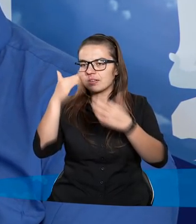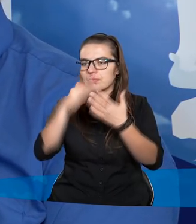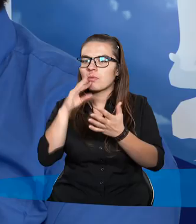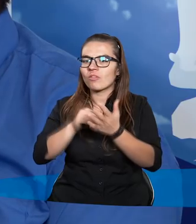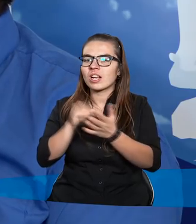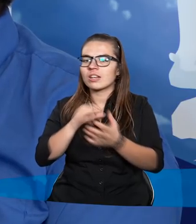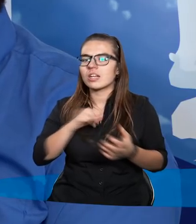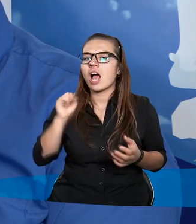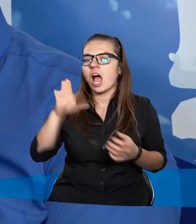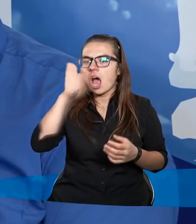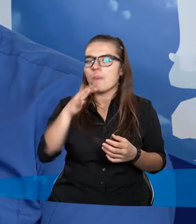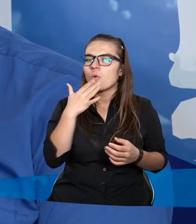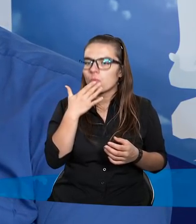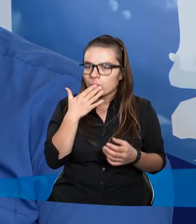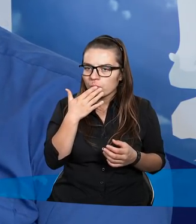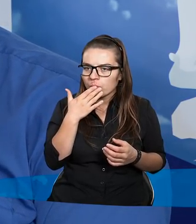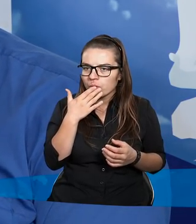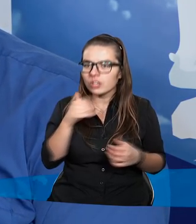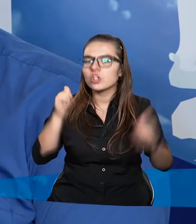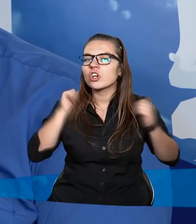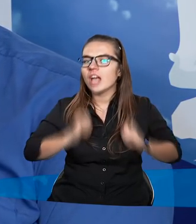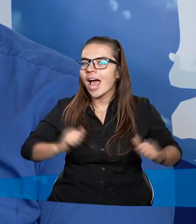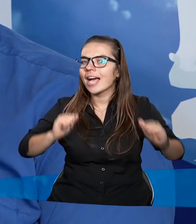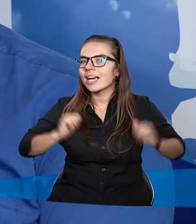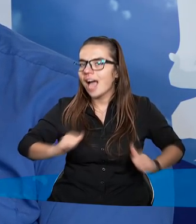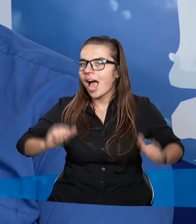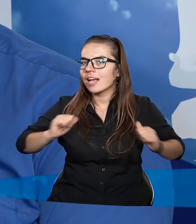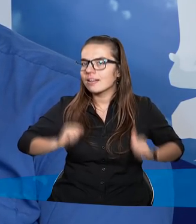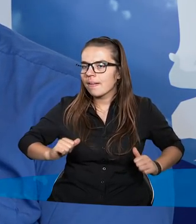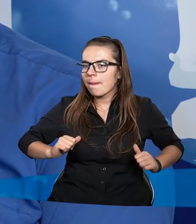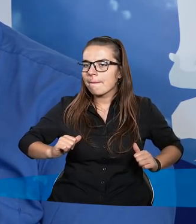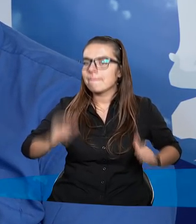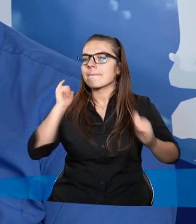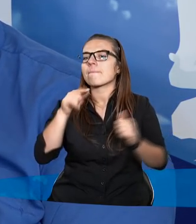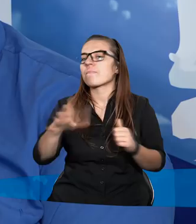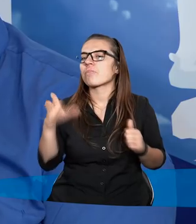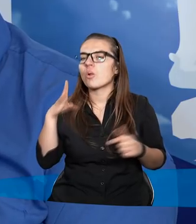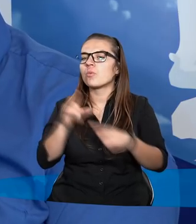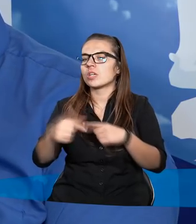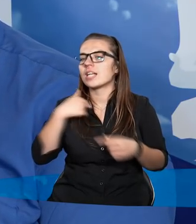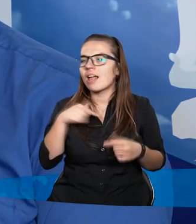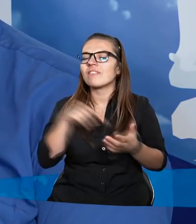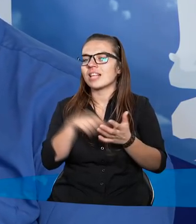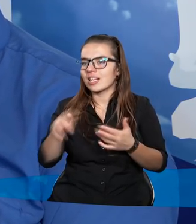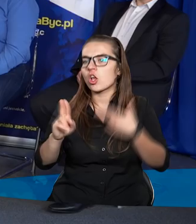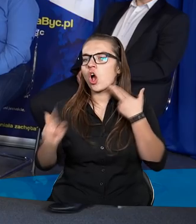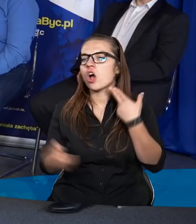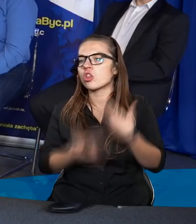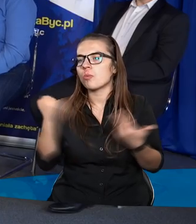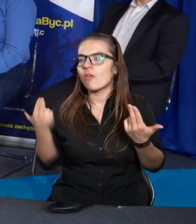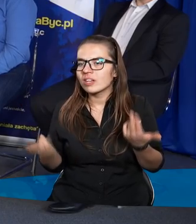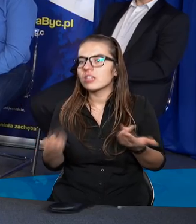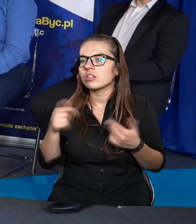powtarzało się, a Bóg mówi, czekaj. I to było dla mnie wtedy odpowiedzią.